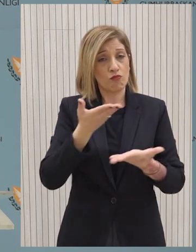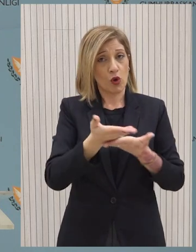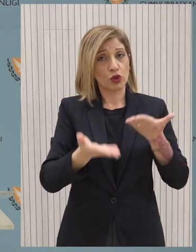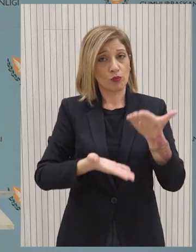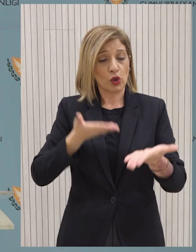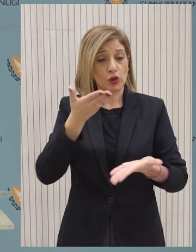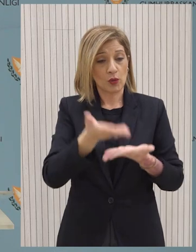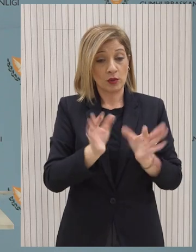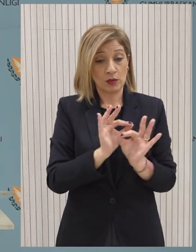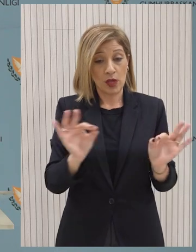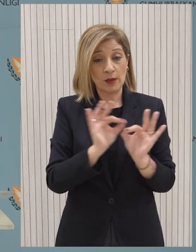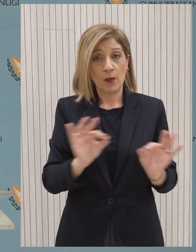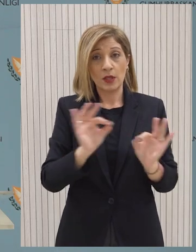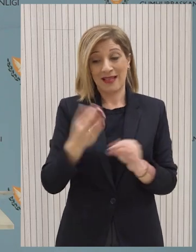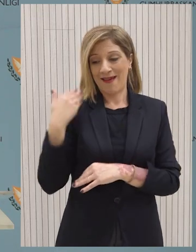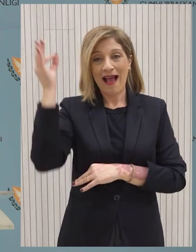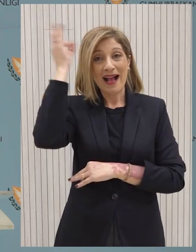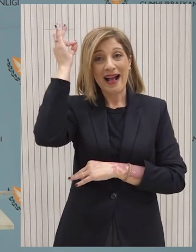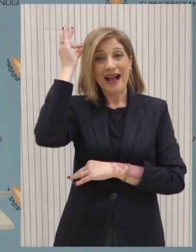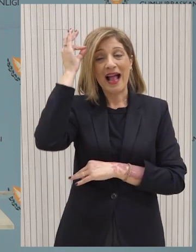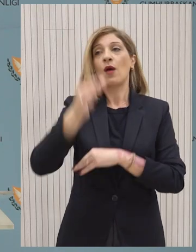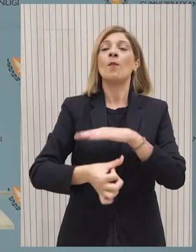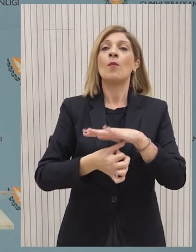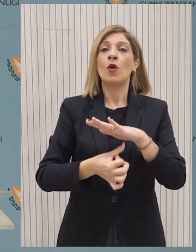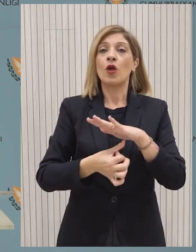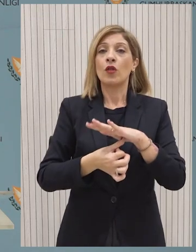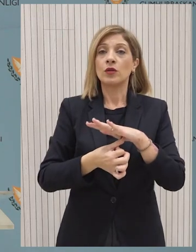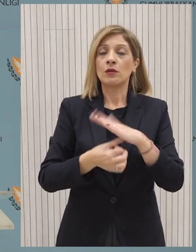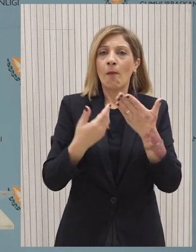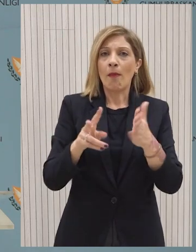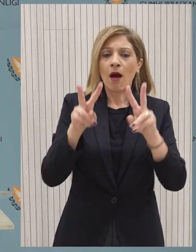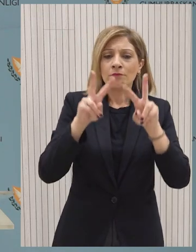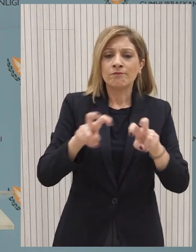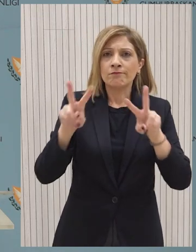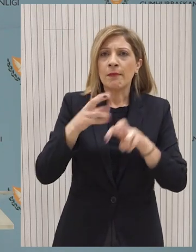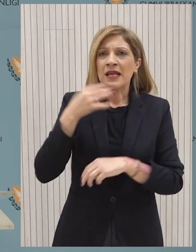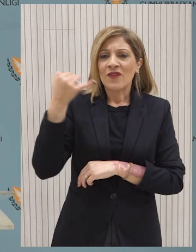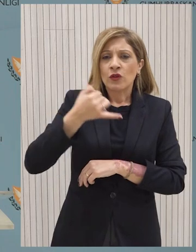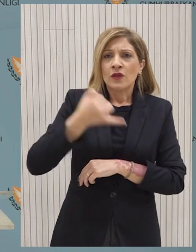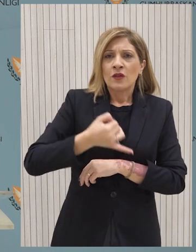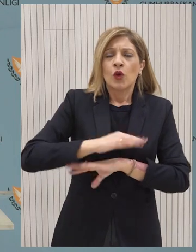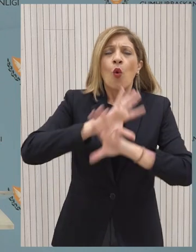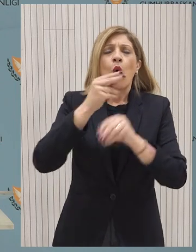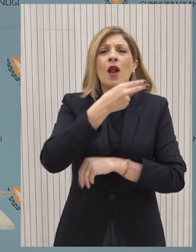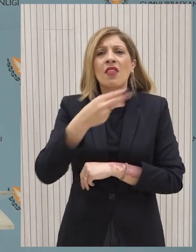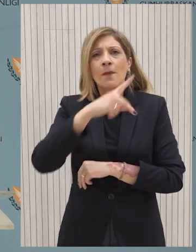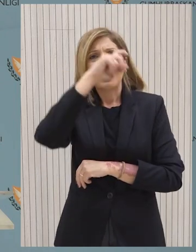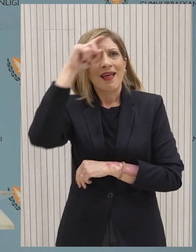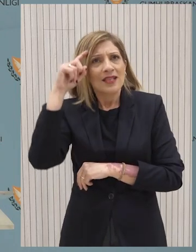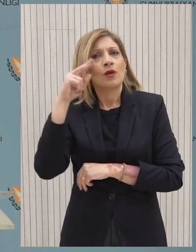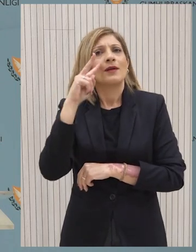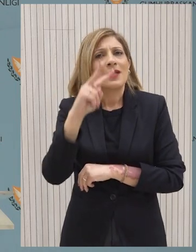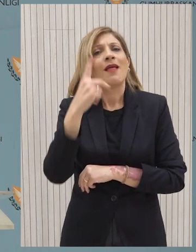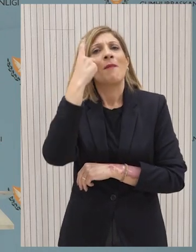έχουν εξεταστεί όλα τα τεχνικά ζητήματα. Ναι, βρισκόμαστε σε επαφή με κράτη. Σας έχω πει ήδη ότι οι κράτη έχουν αποταθεί σε μας για να παρέχουν